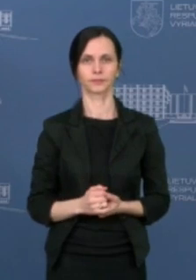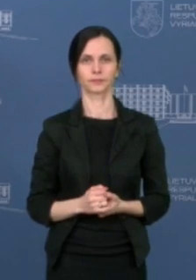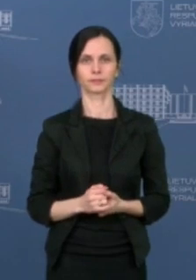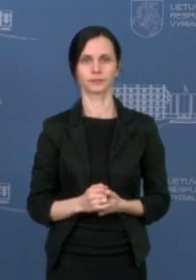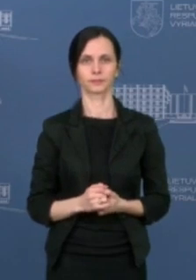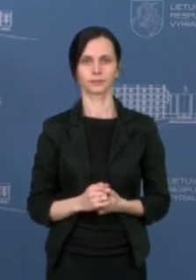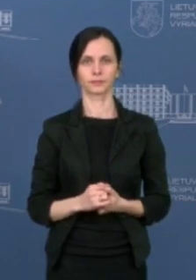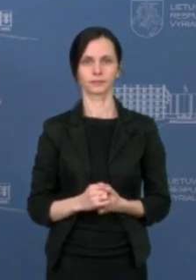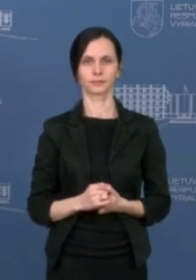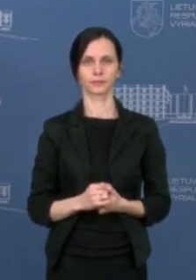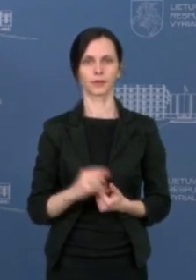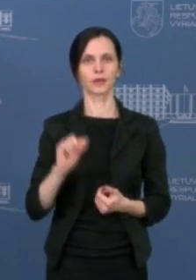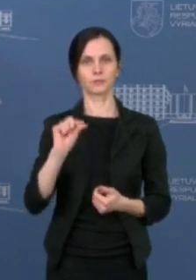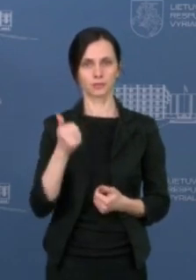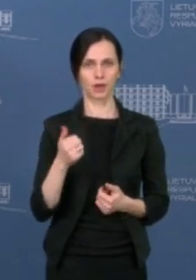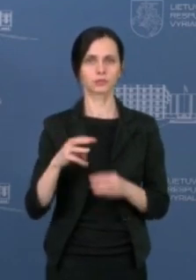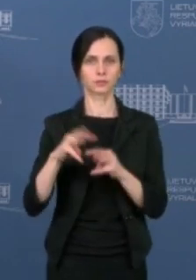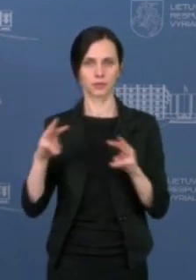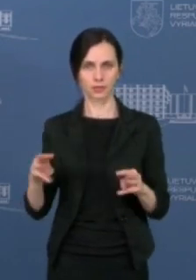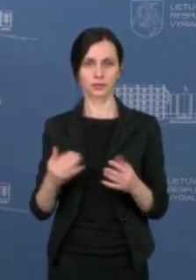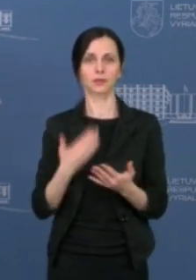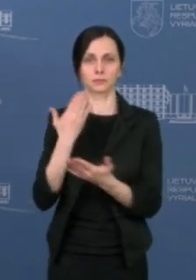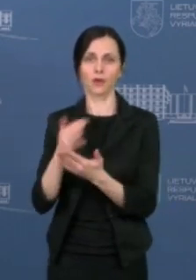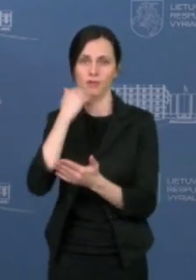Pirmiausiai pasakys ministrė, paskui laikas Jūsų klausimams.